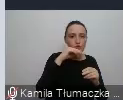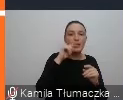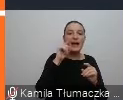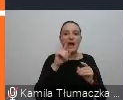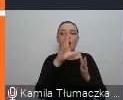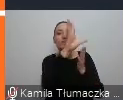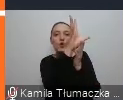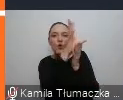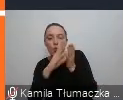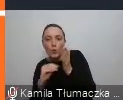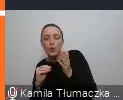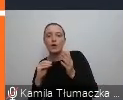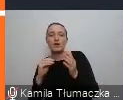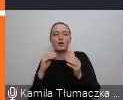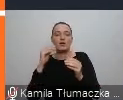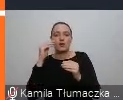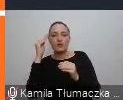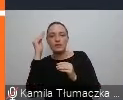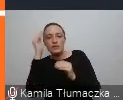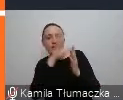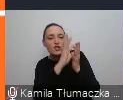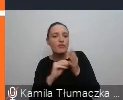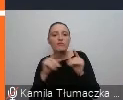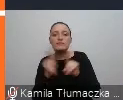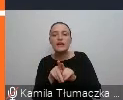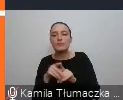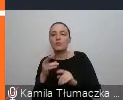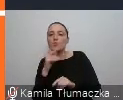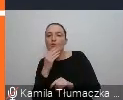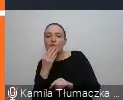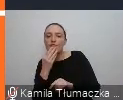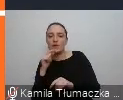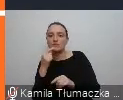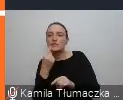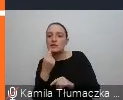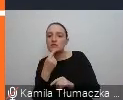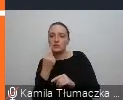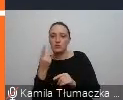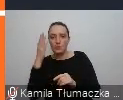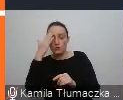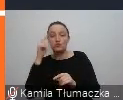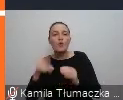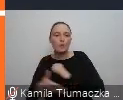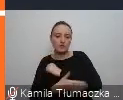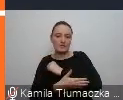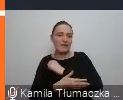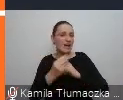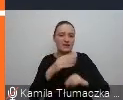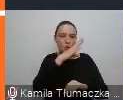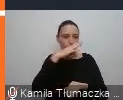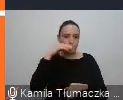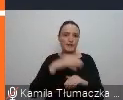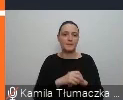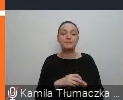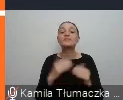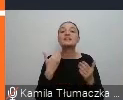a propos. A cały czas po prostu spotykam się z tego typu stereotypami. i dlatego